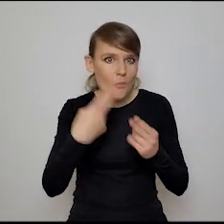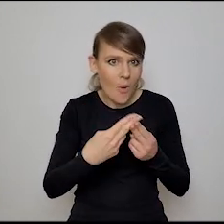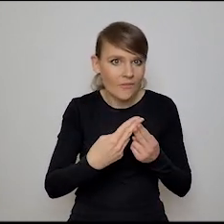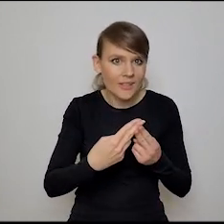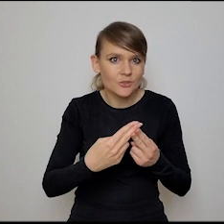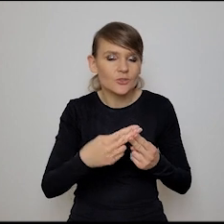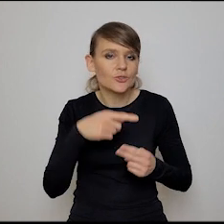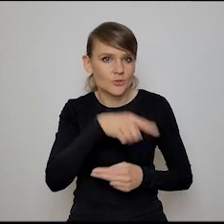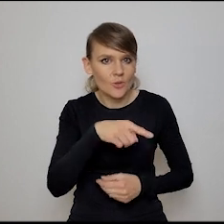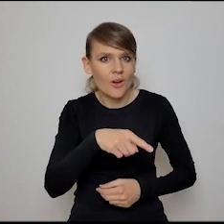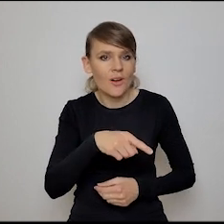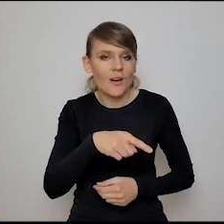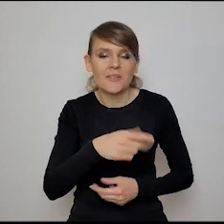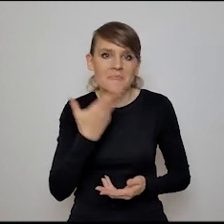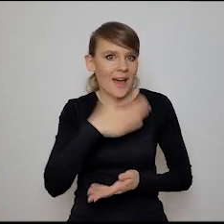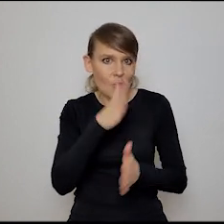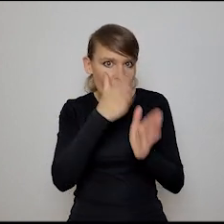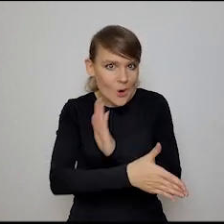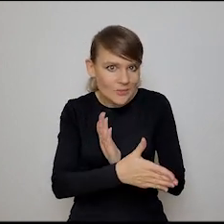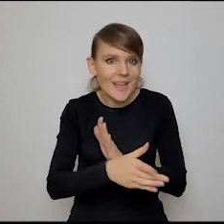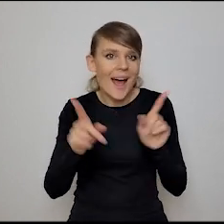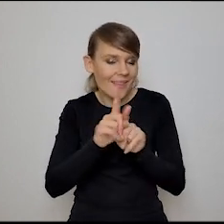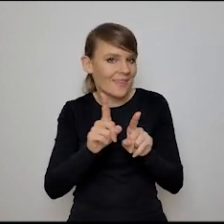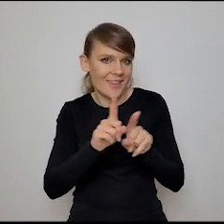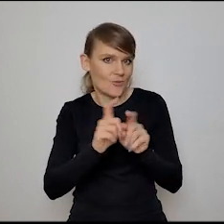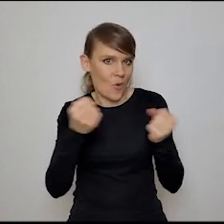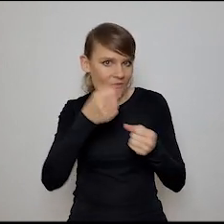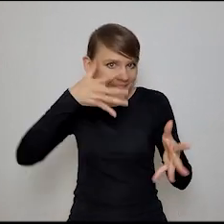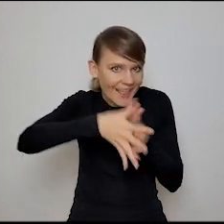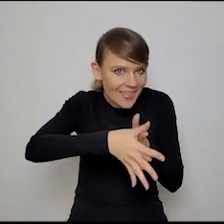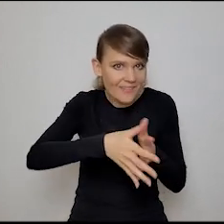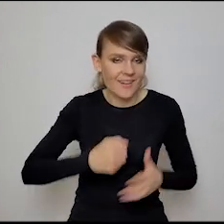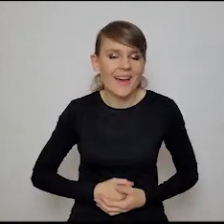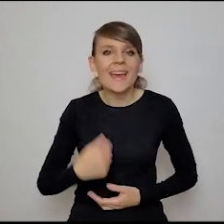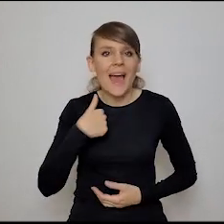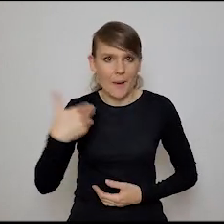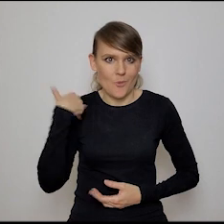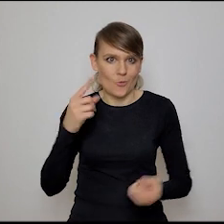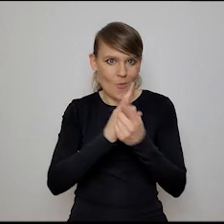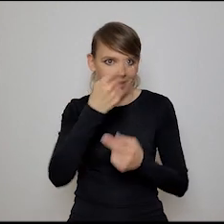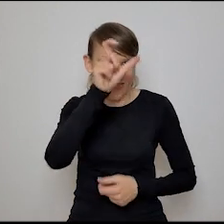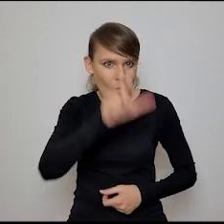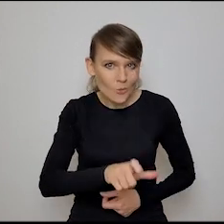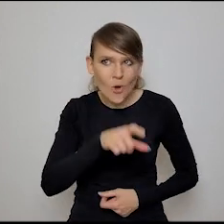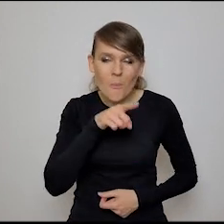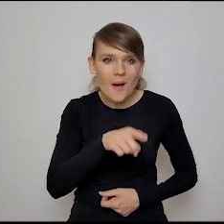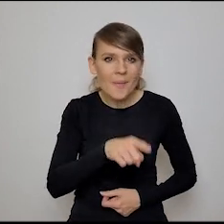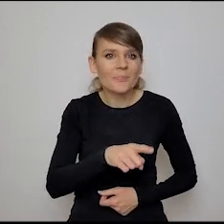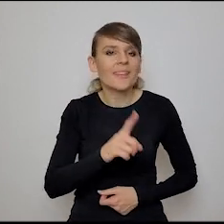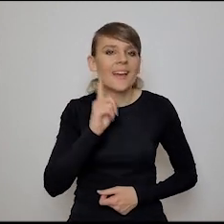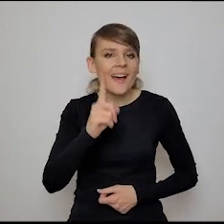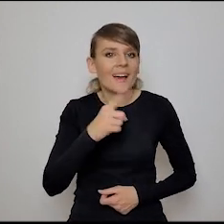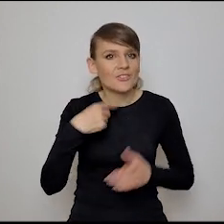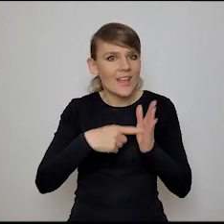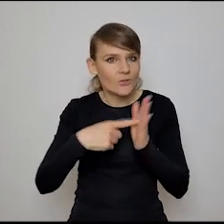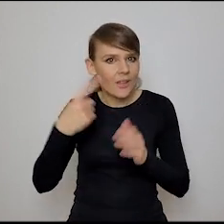oczywiście bardzo prosta, ale bardzo też mi kliwa. Ja spotkałem jedną osobę taką, ale przez to w tym momencie